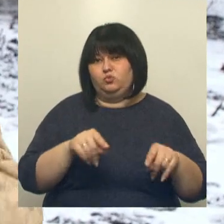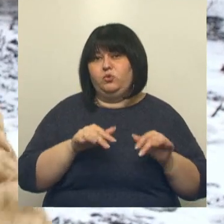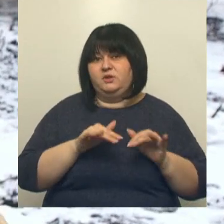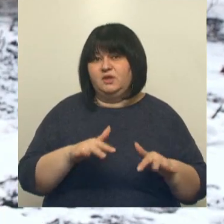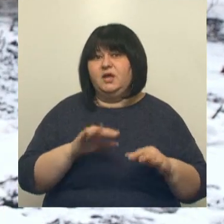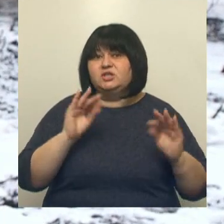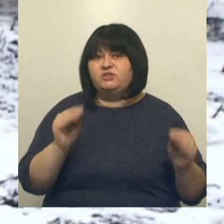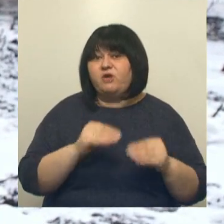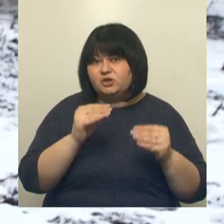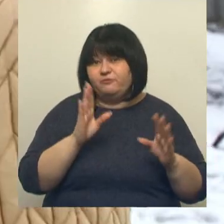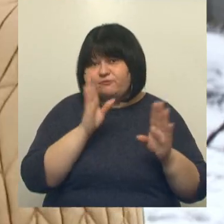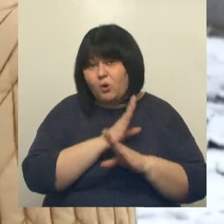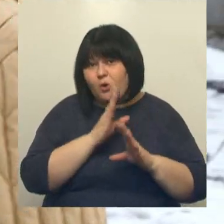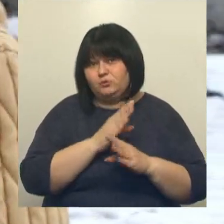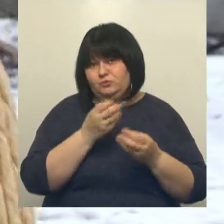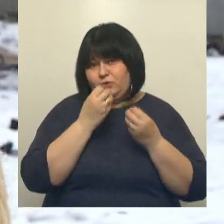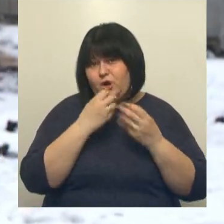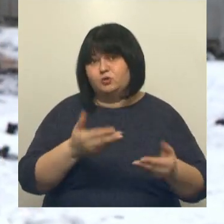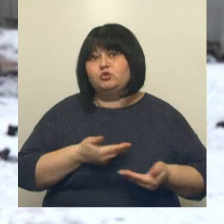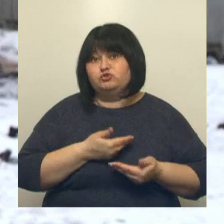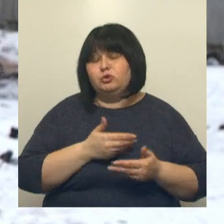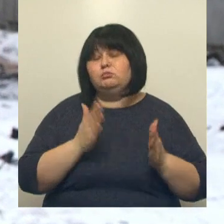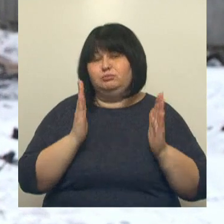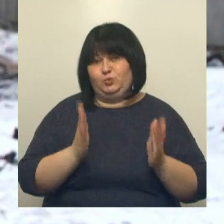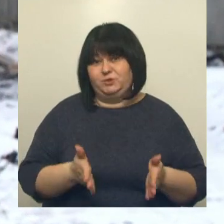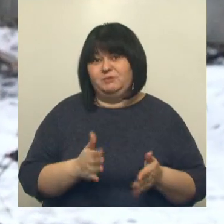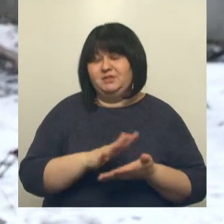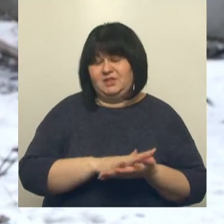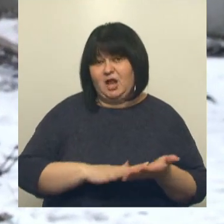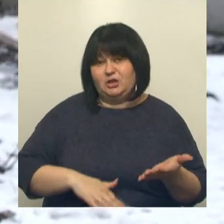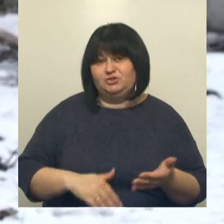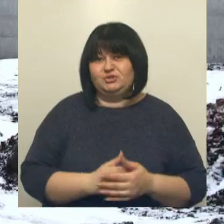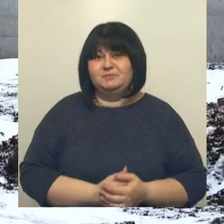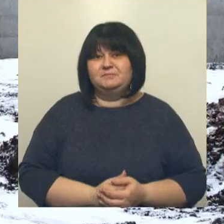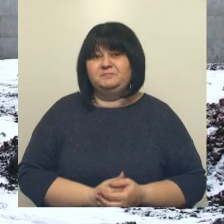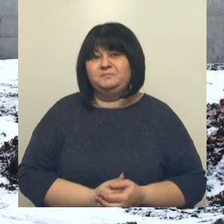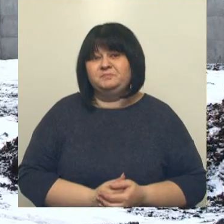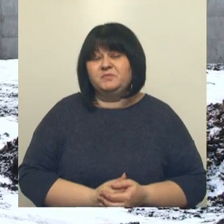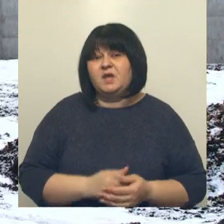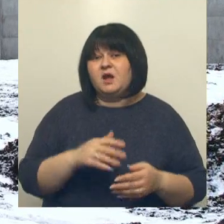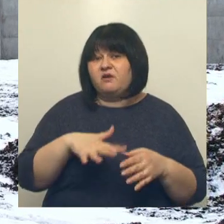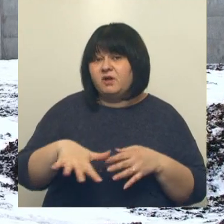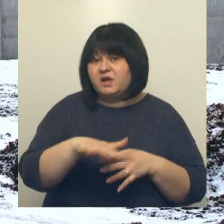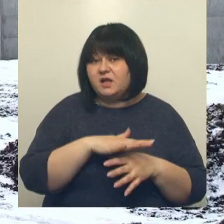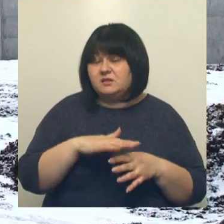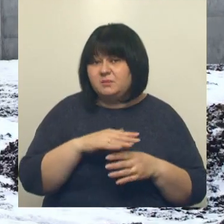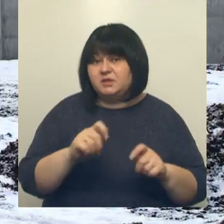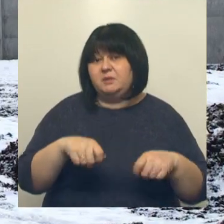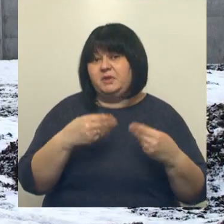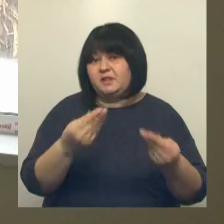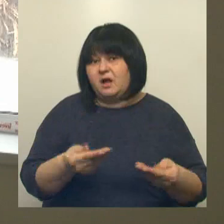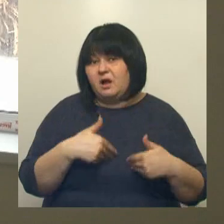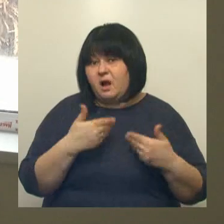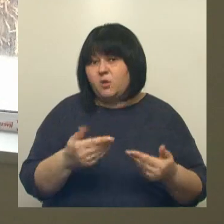Вот, свежий воздух, хорошо. Жить будем. Дальше продолжать. Квадратные метры селянам предлагают